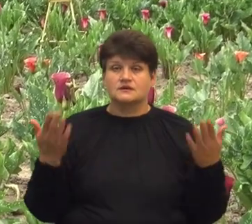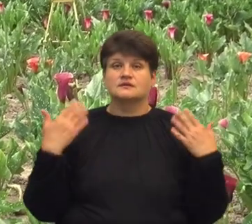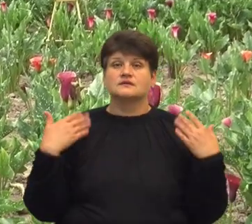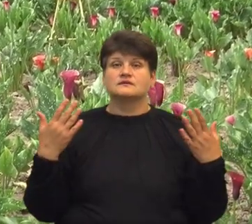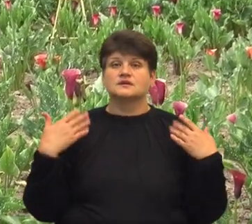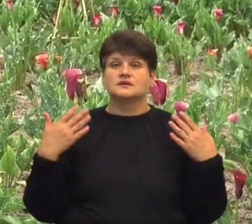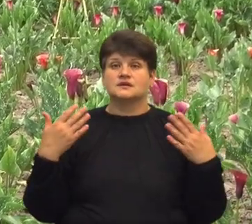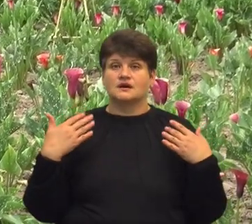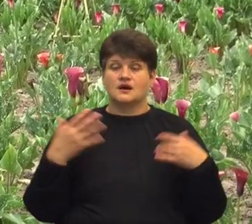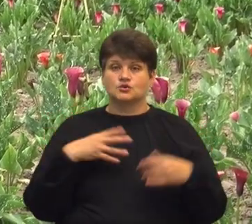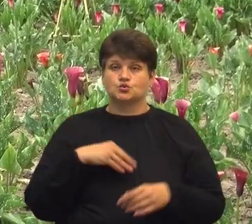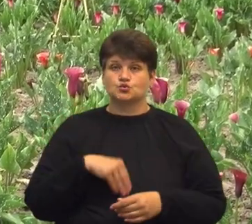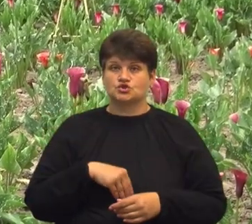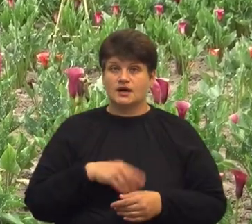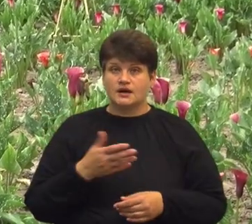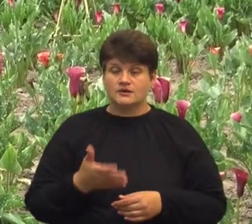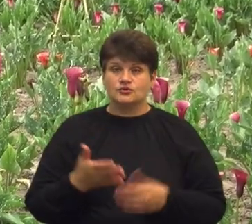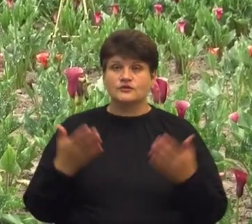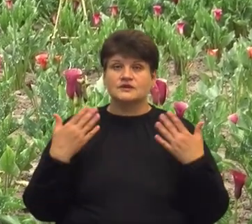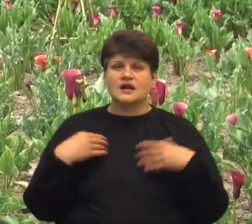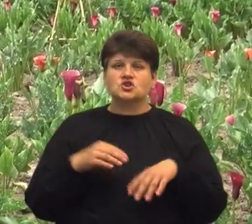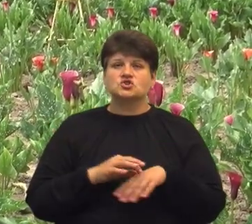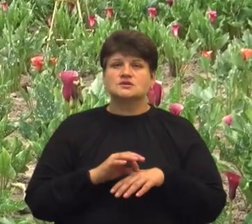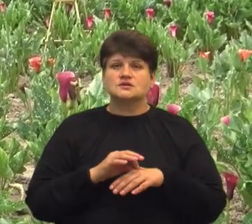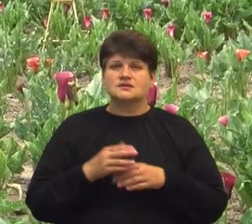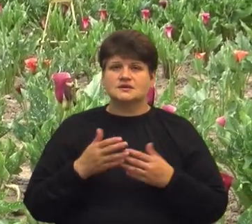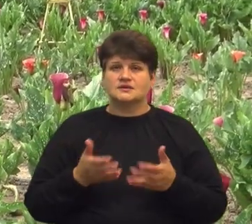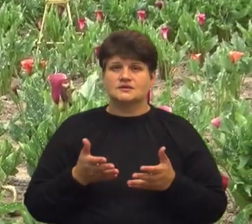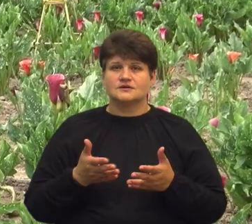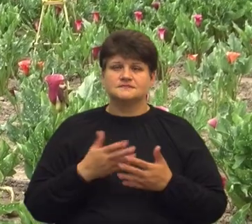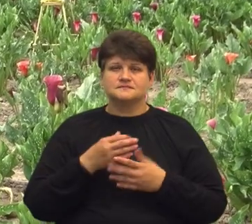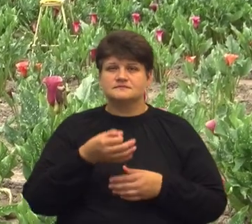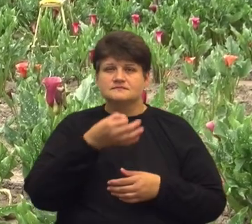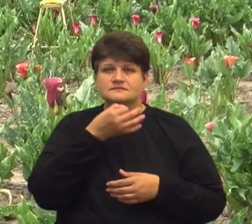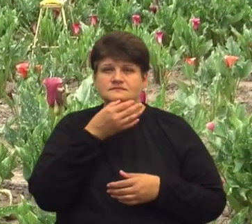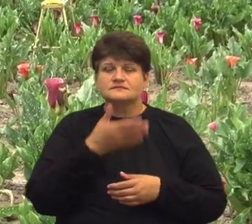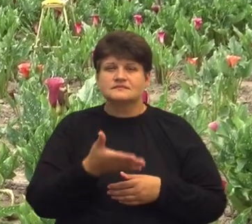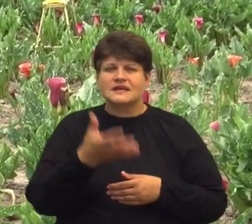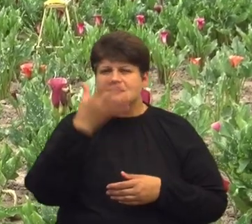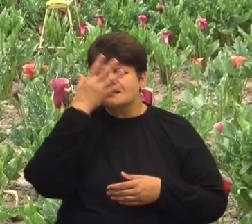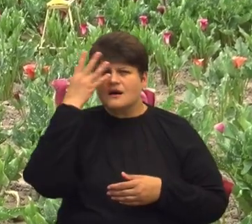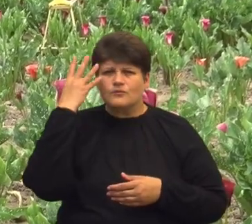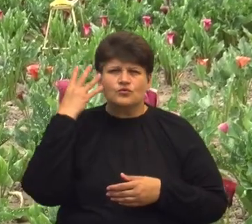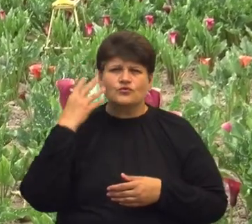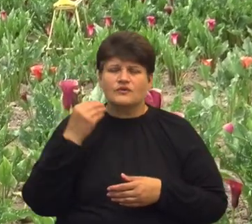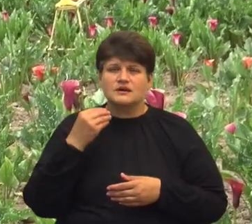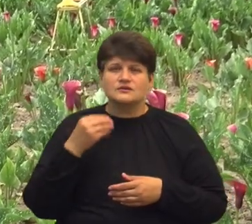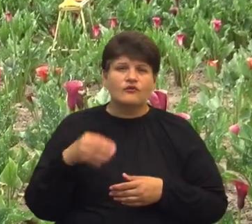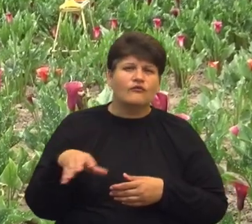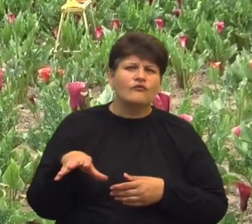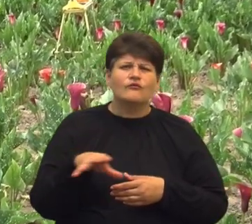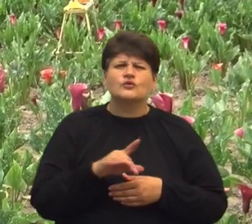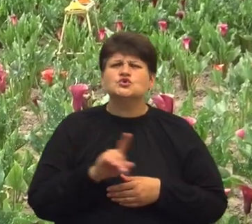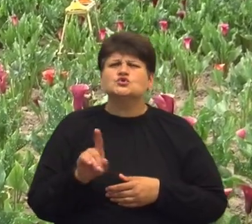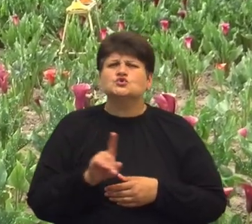душею, віддихаєш тілом. І просто забуваєш, що робиться